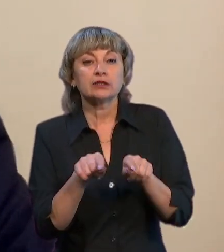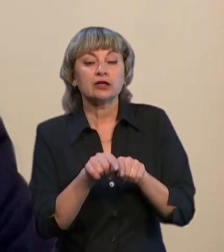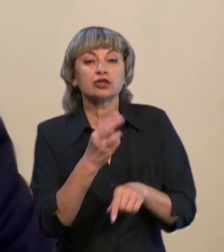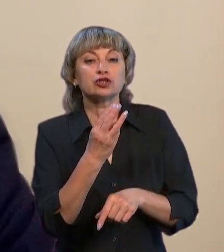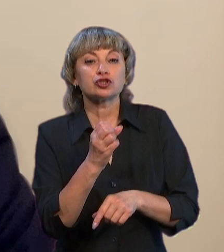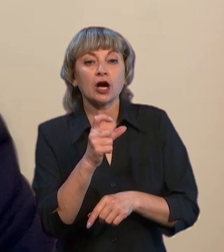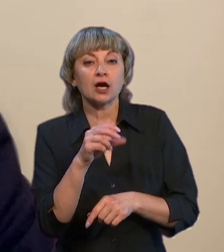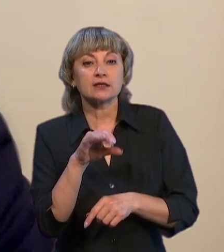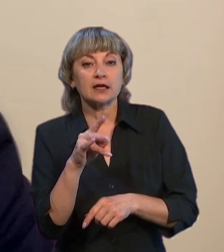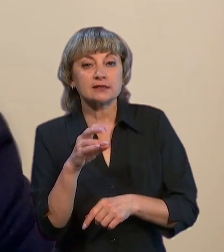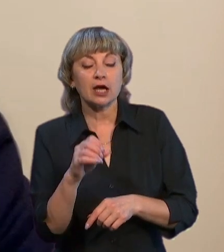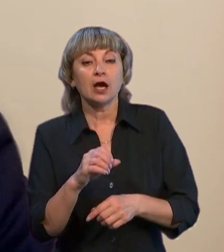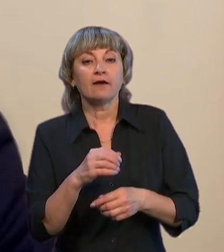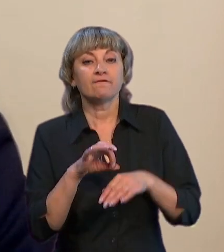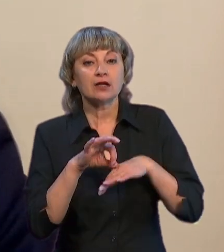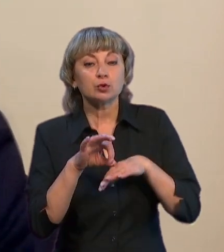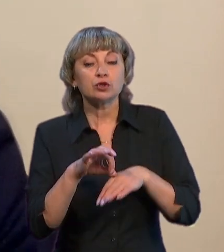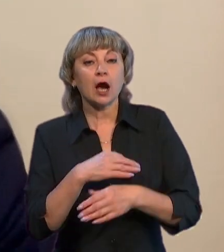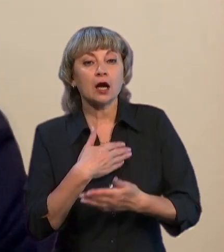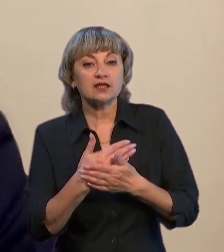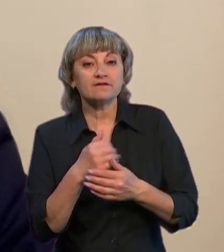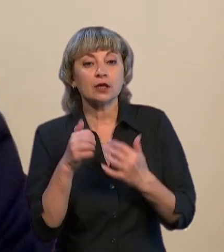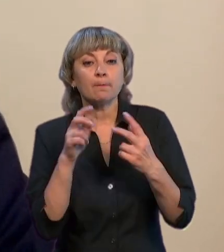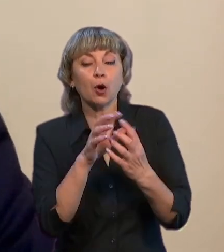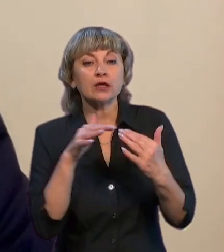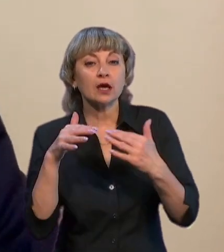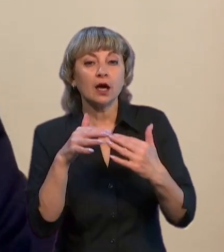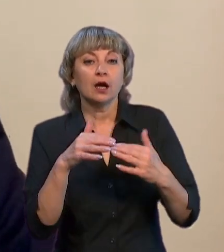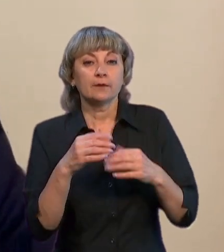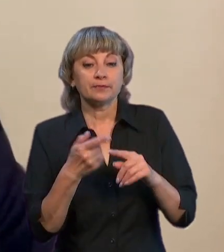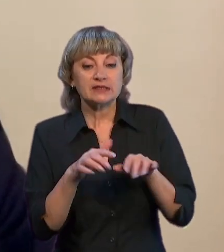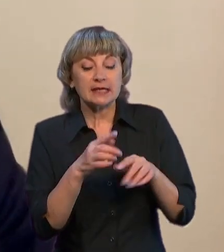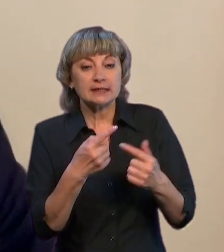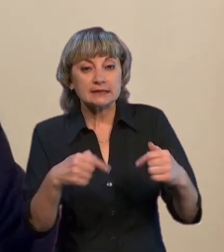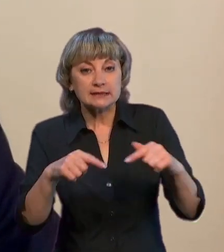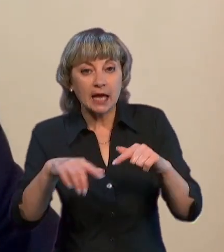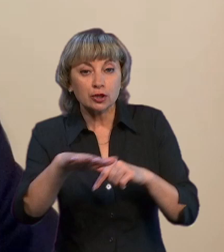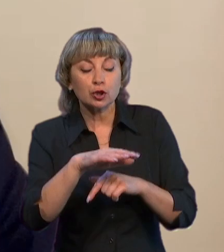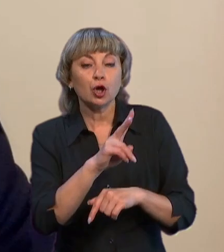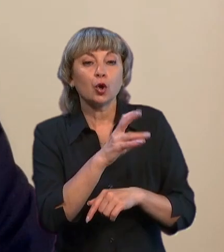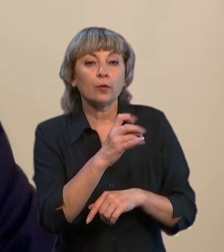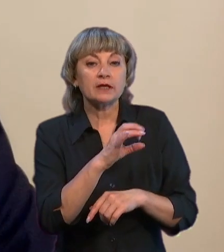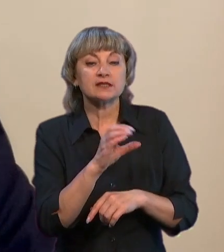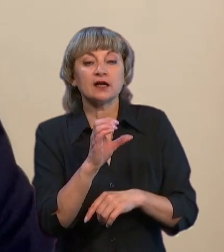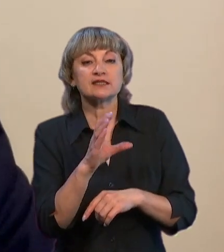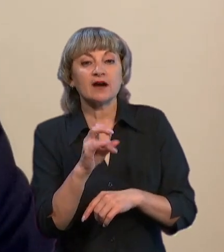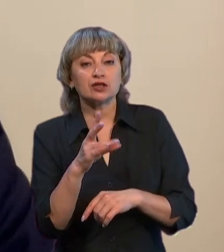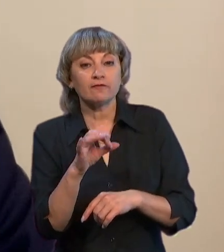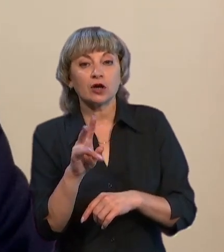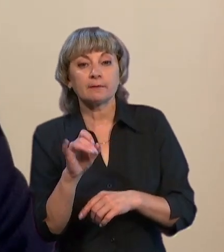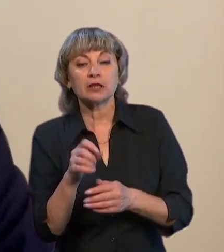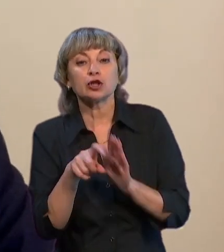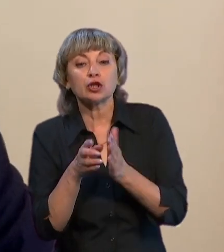Сьогодні якраз йдуть активні бої. Мені сьогодні намагаються якраз оцей сектор від Купянська, Святого Криміна і Донецький напрямок